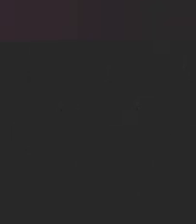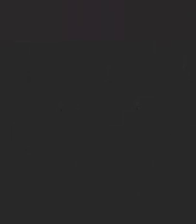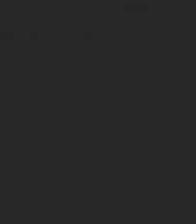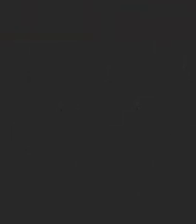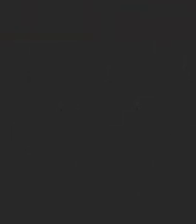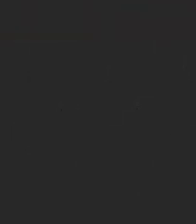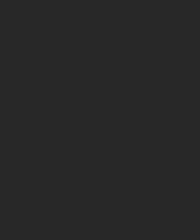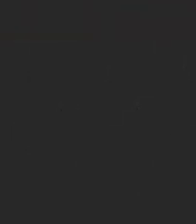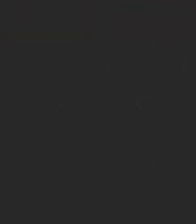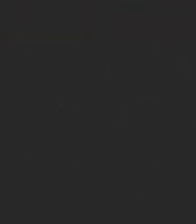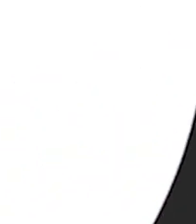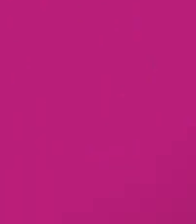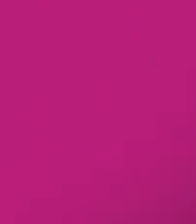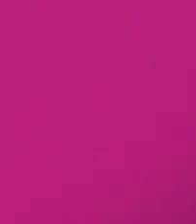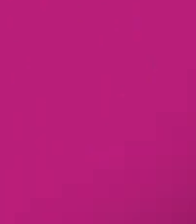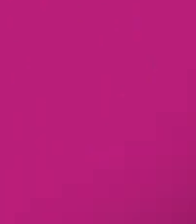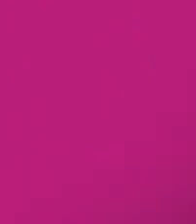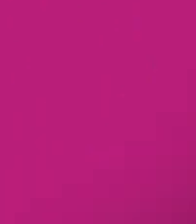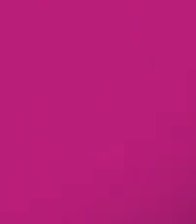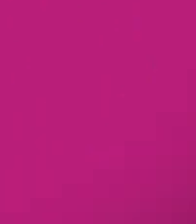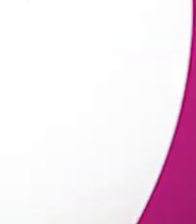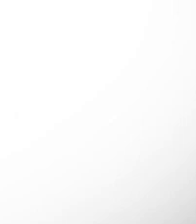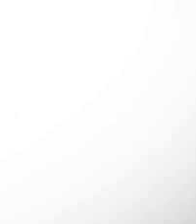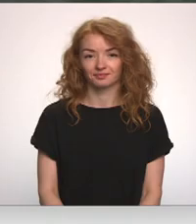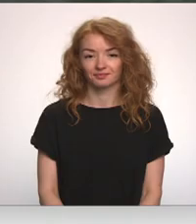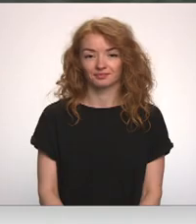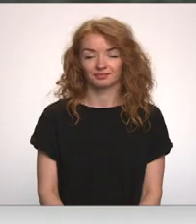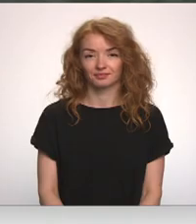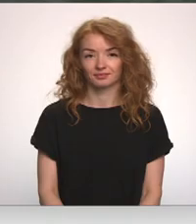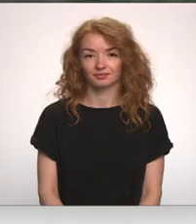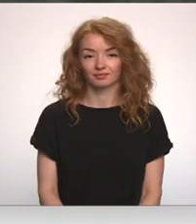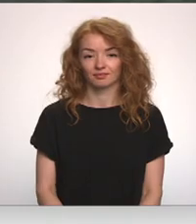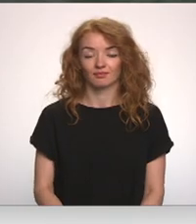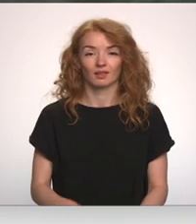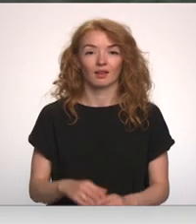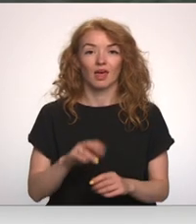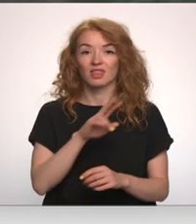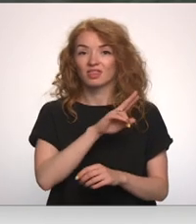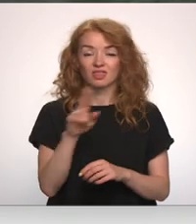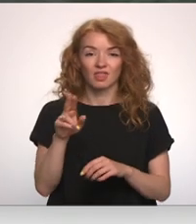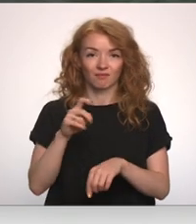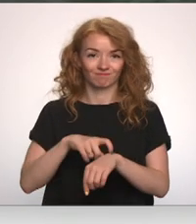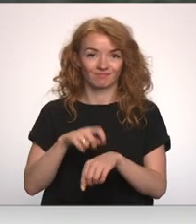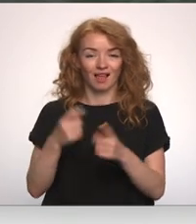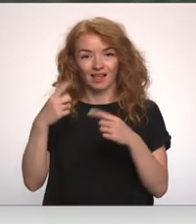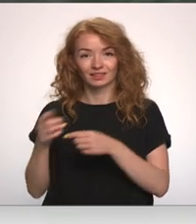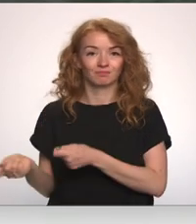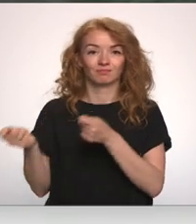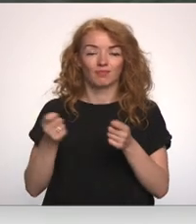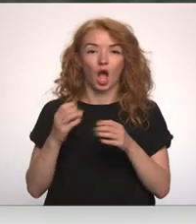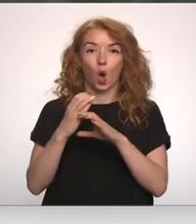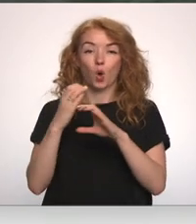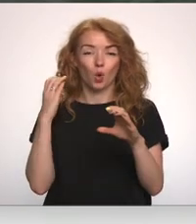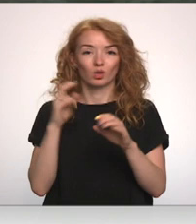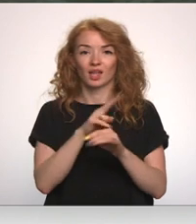Re, visi ēters ir te! Laikā nepiegādāti un nesagatavoti autobusi ir viens no